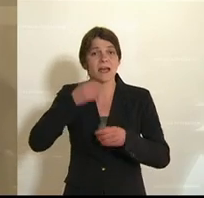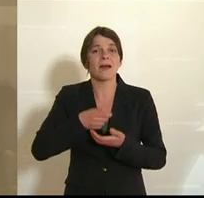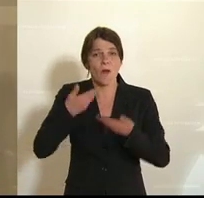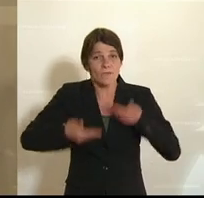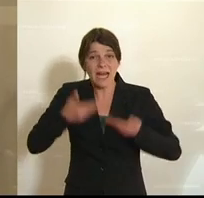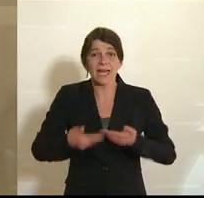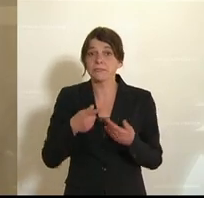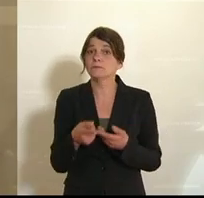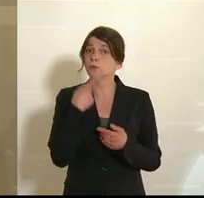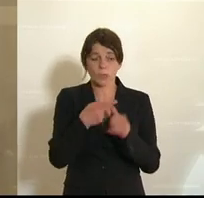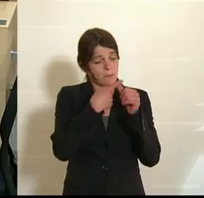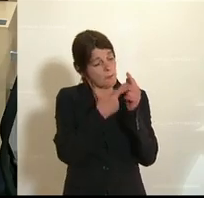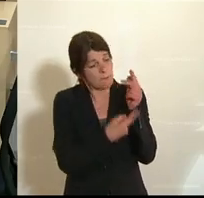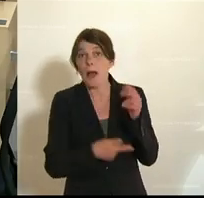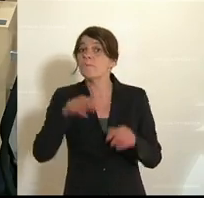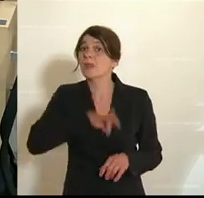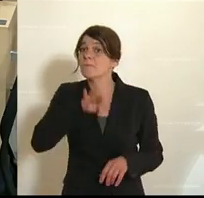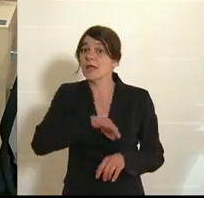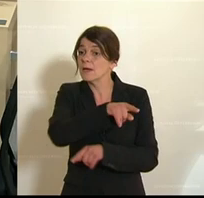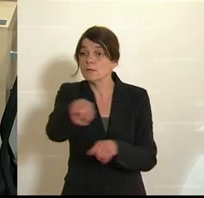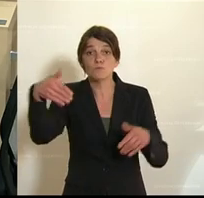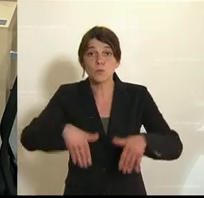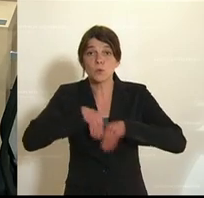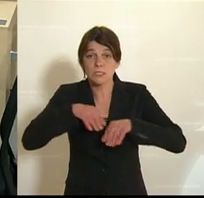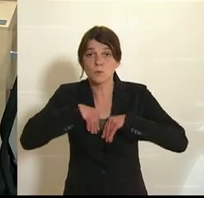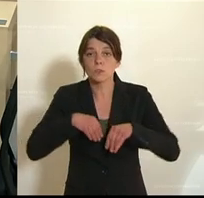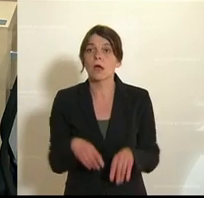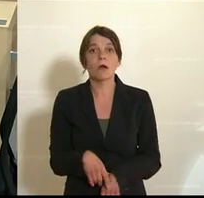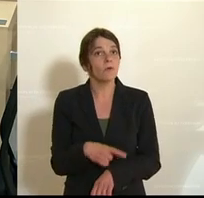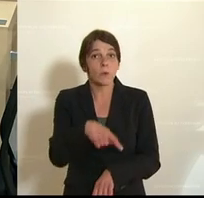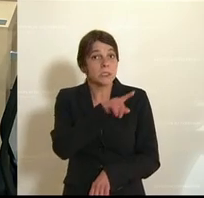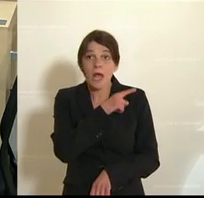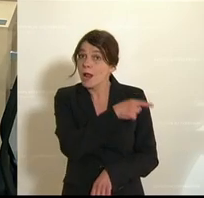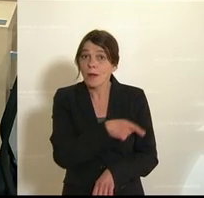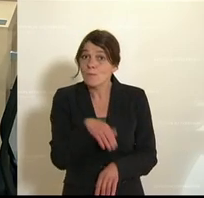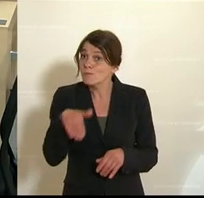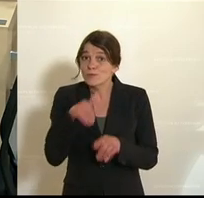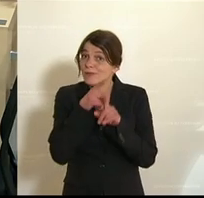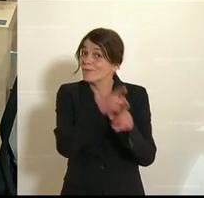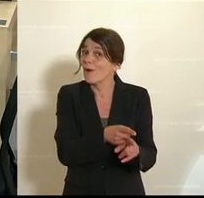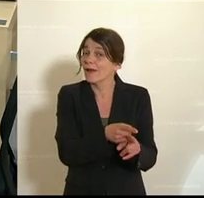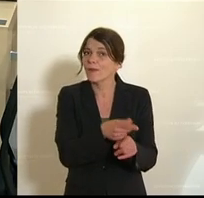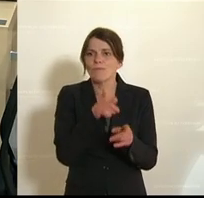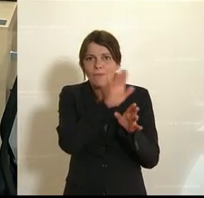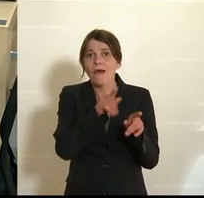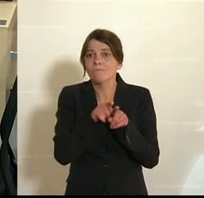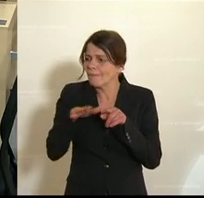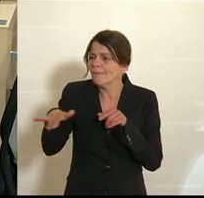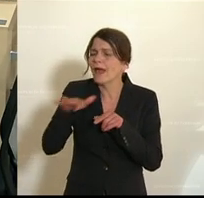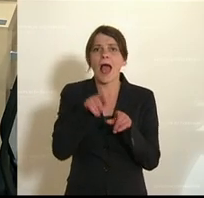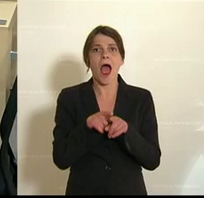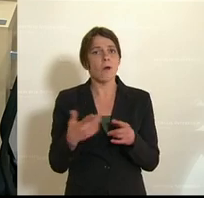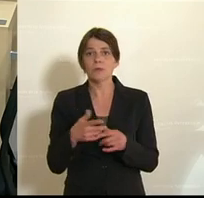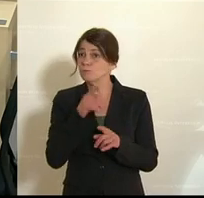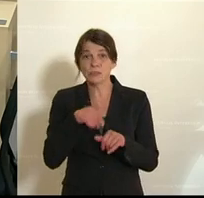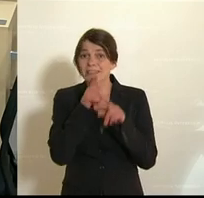All diese Maßnahmen gelten offensichtlich für Sie und Ihresgleichen nicht. Und wenn ich sage Ihresgleichen, bin ich gleich bei